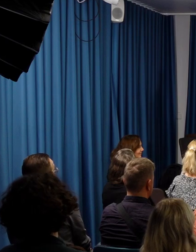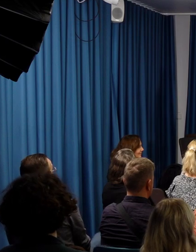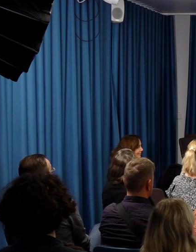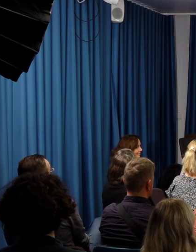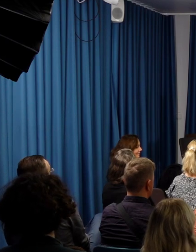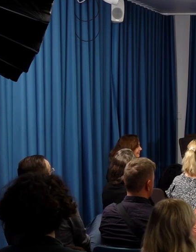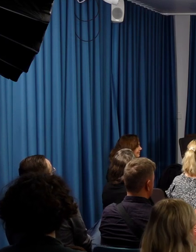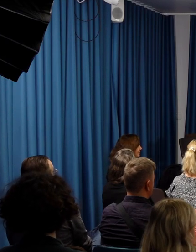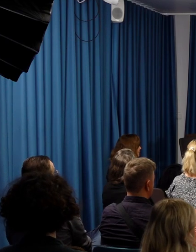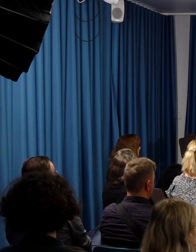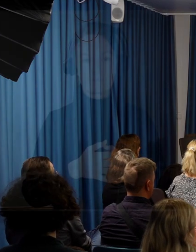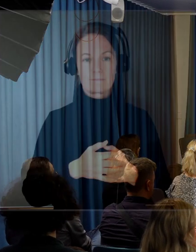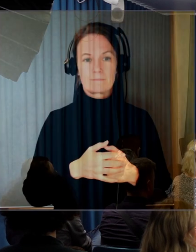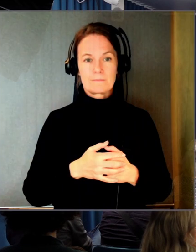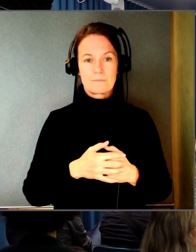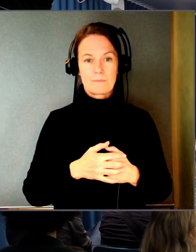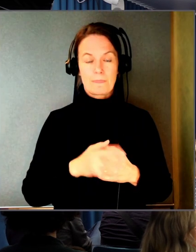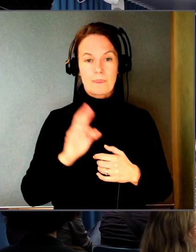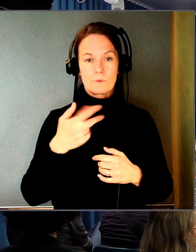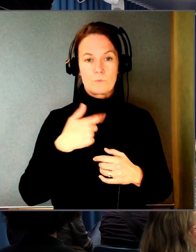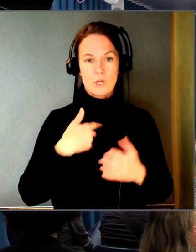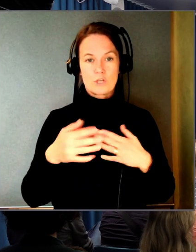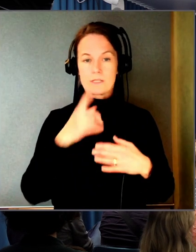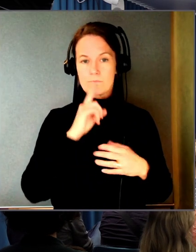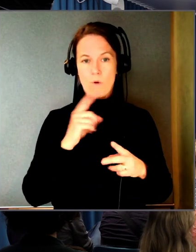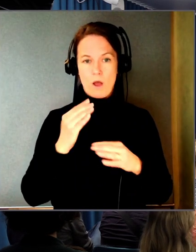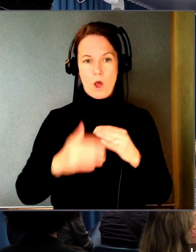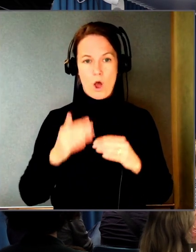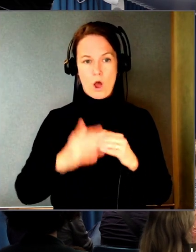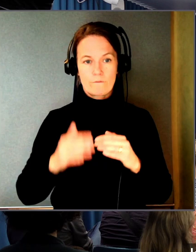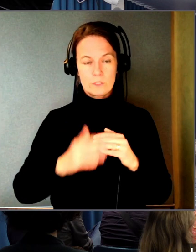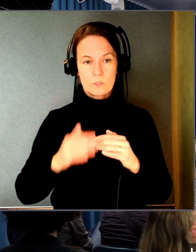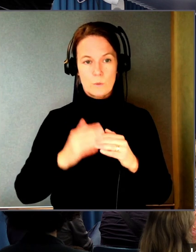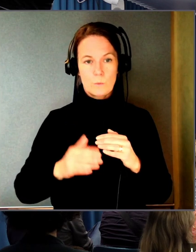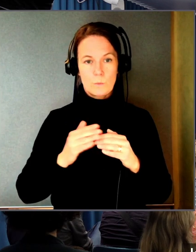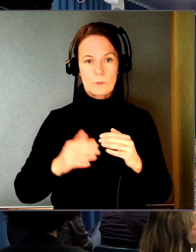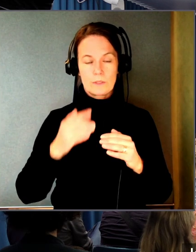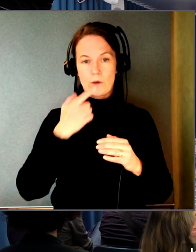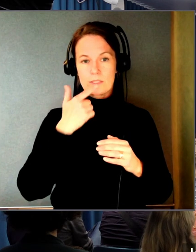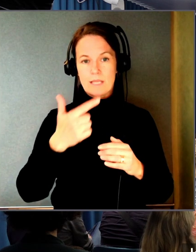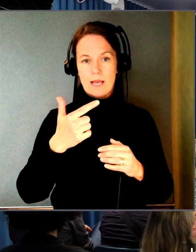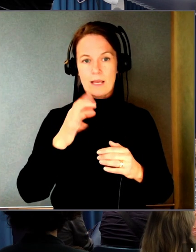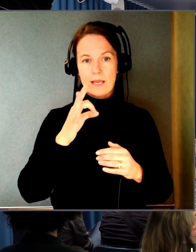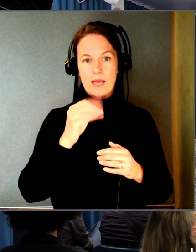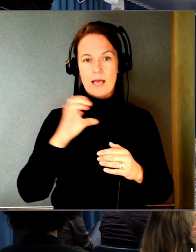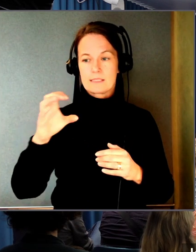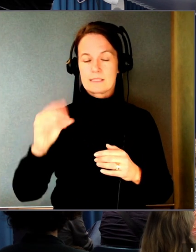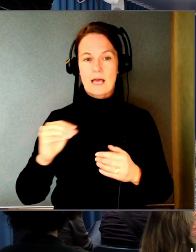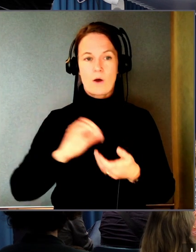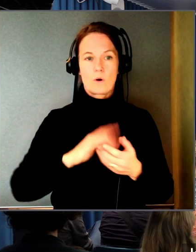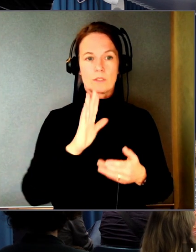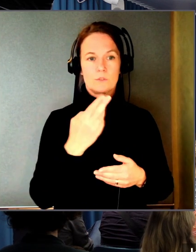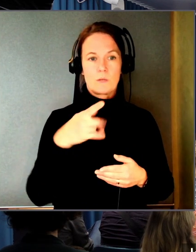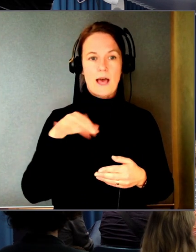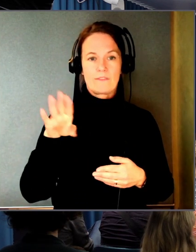Då tänkte jag göra en liten avslutning här och tackar Hasse och Jolanda och alla